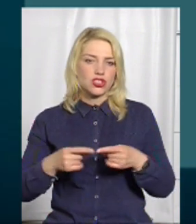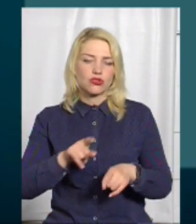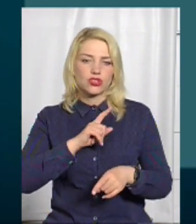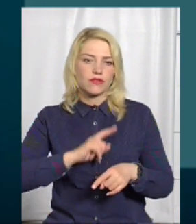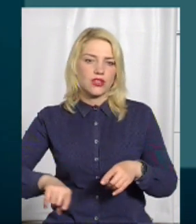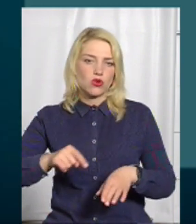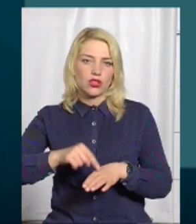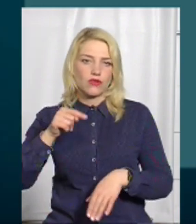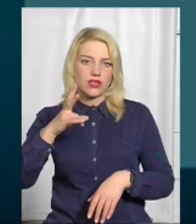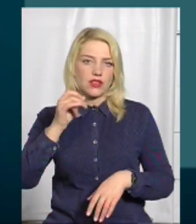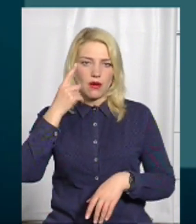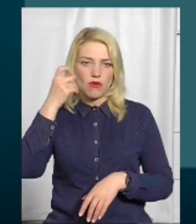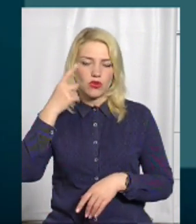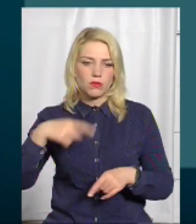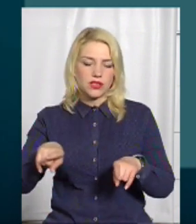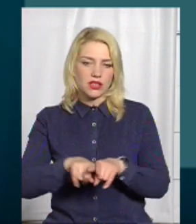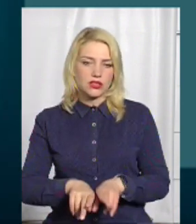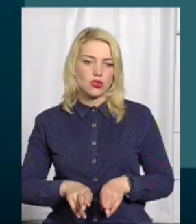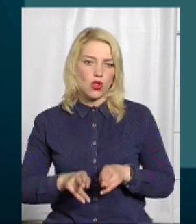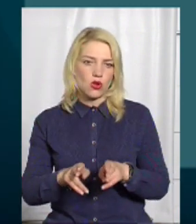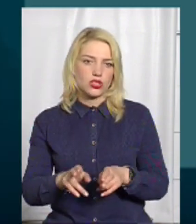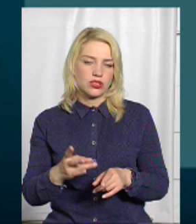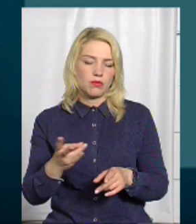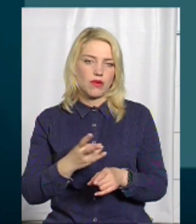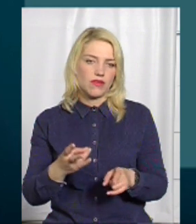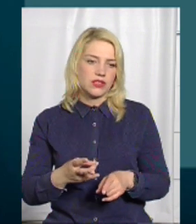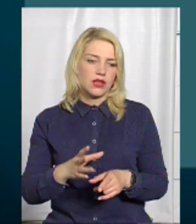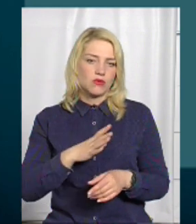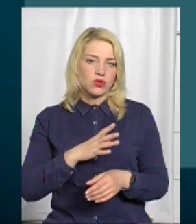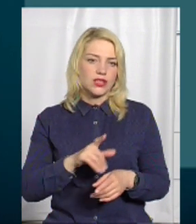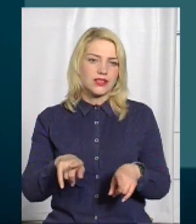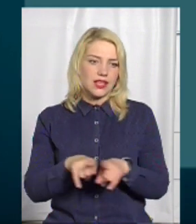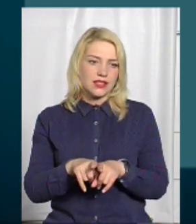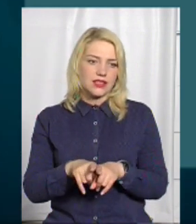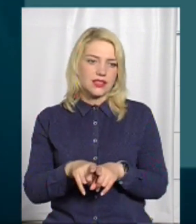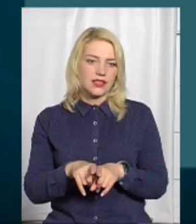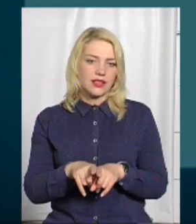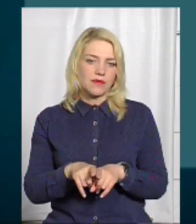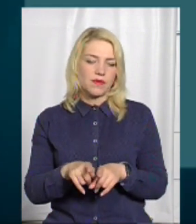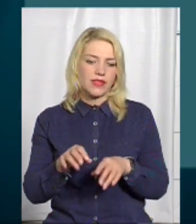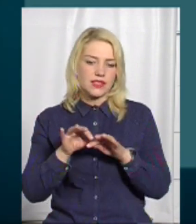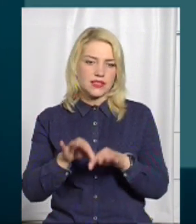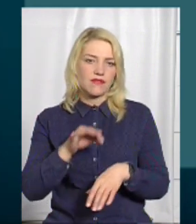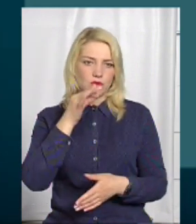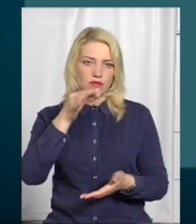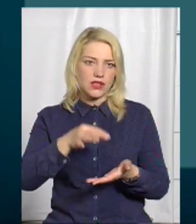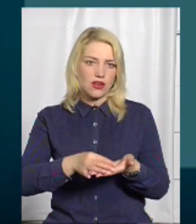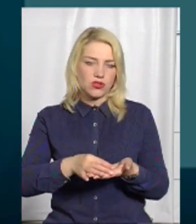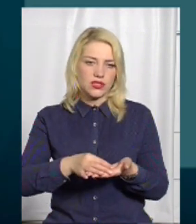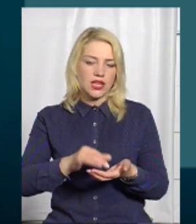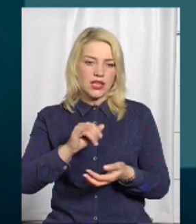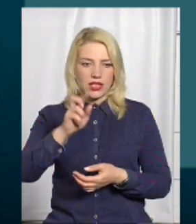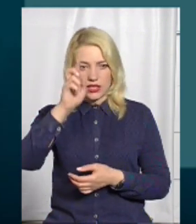реагувати на повідомлення про такі злочини. Повинна нести відповідальність і